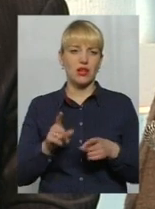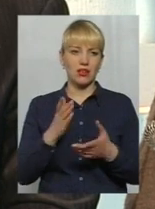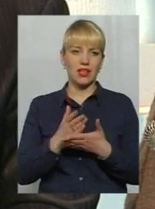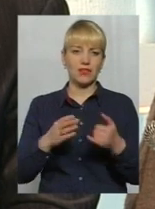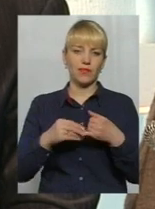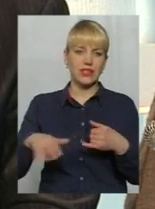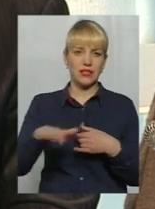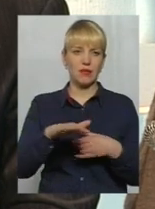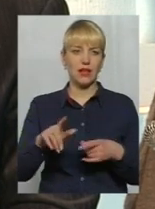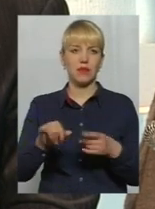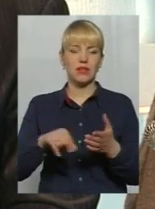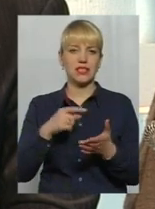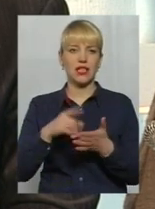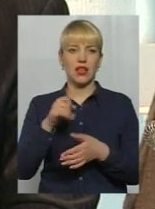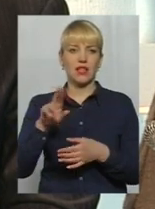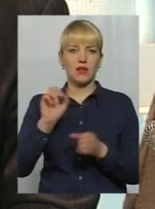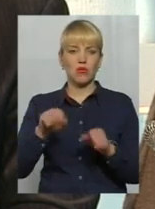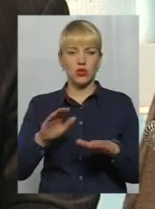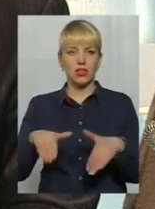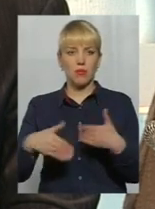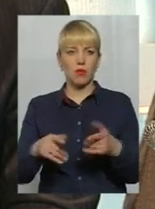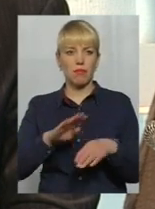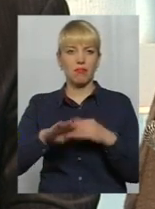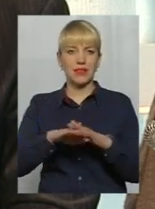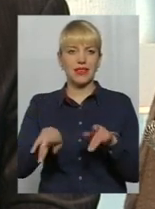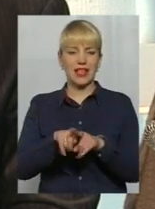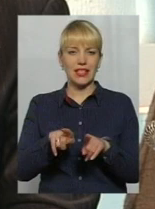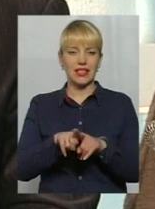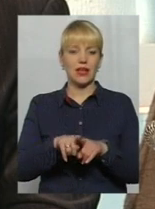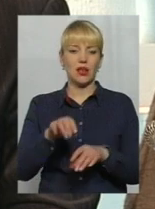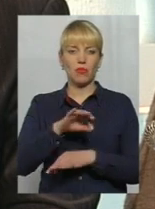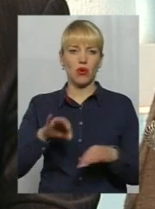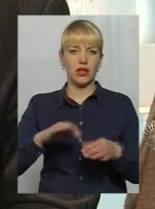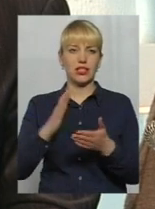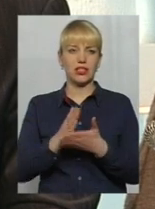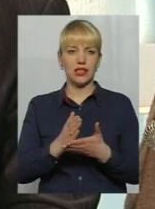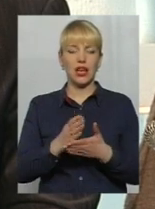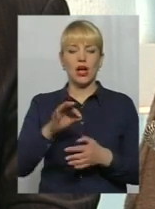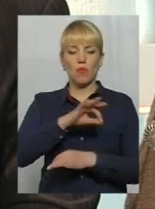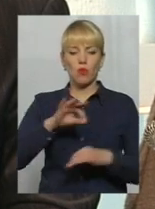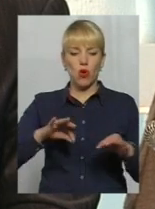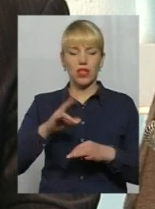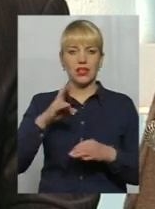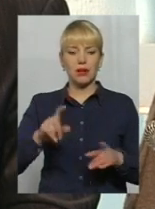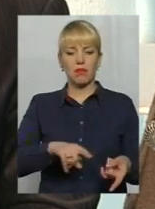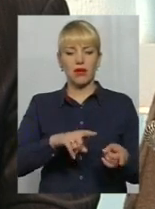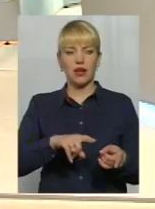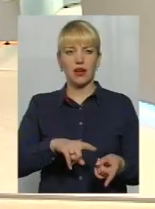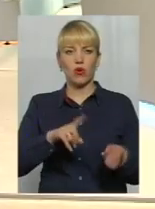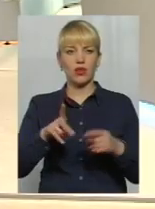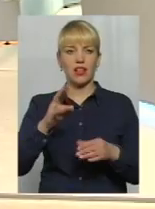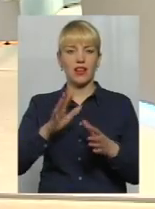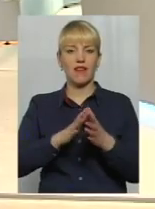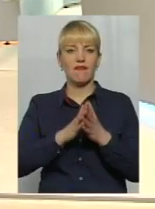земельні ділянки, які міська рада може запропонувати під такі проєкти. Є проєкти з переходу на великогабаритний транспорт.